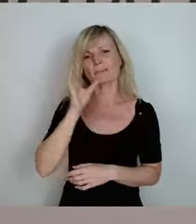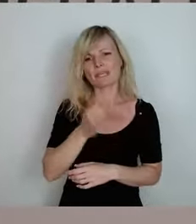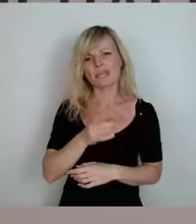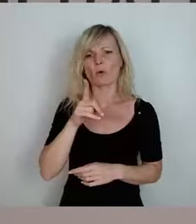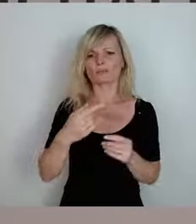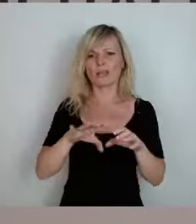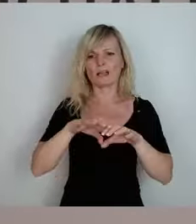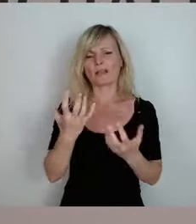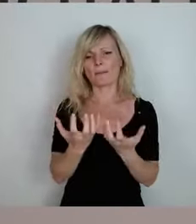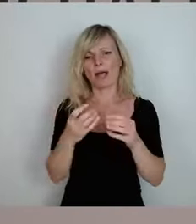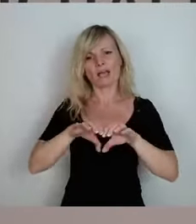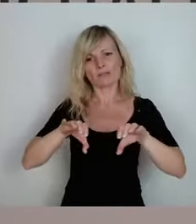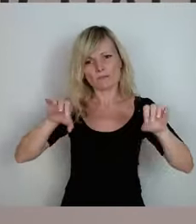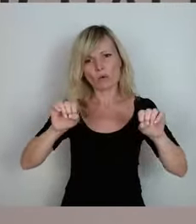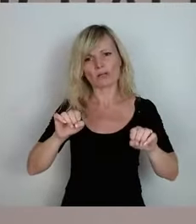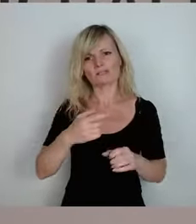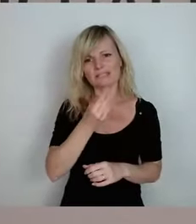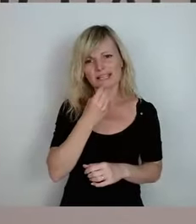einlädt.